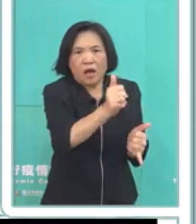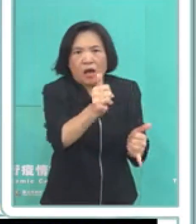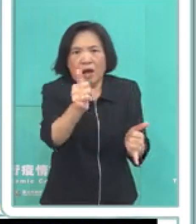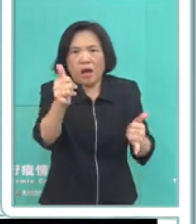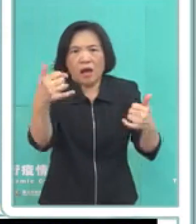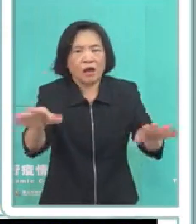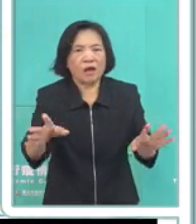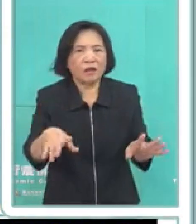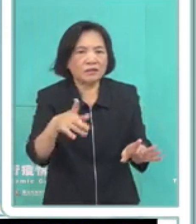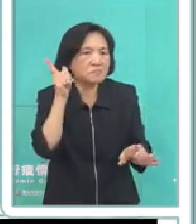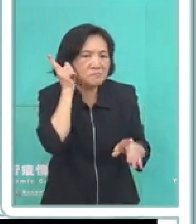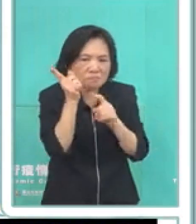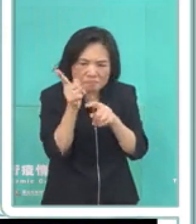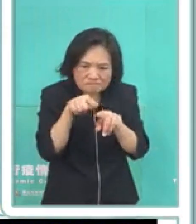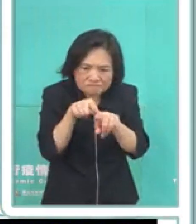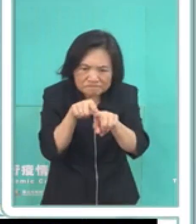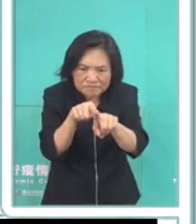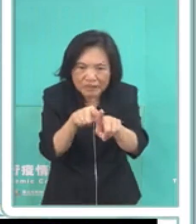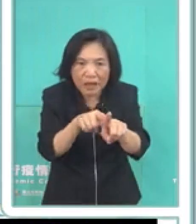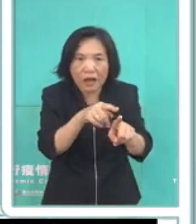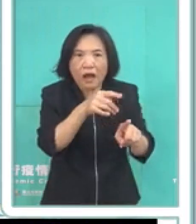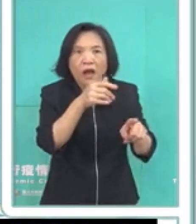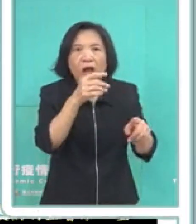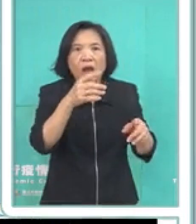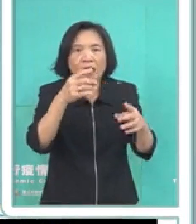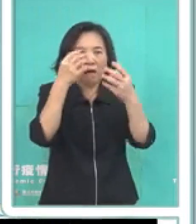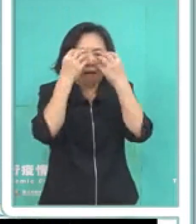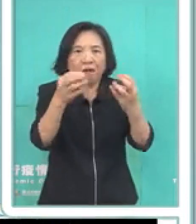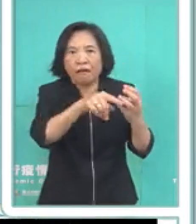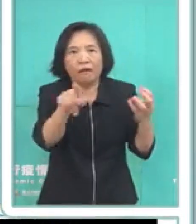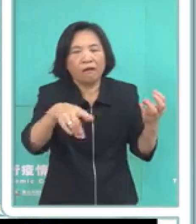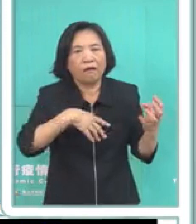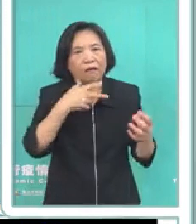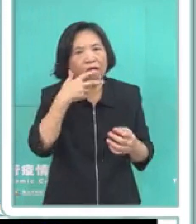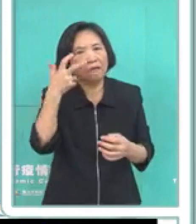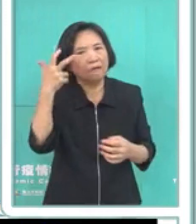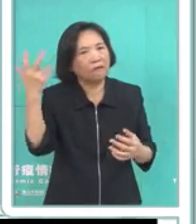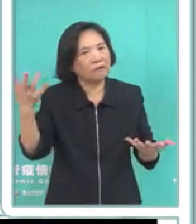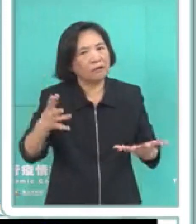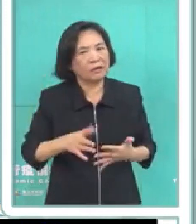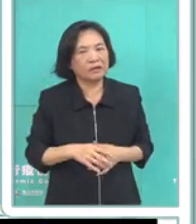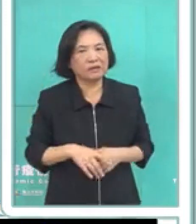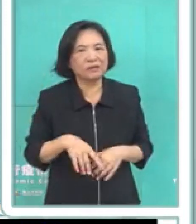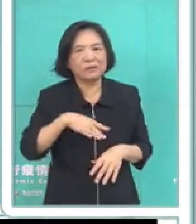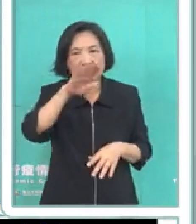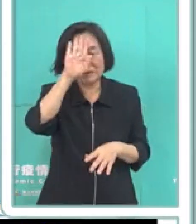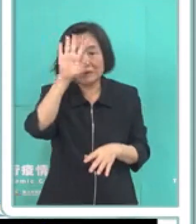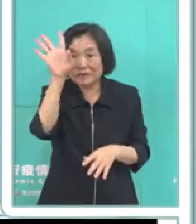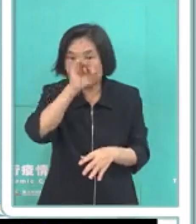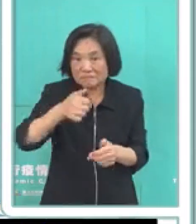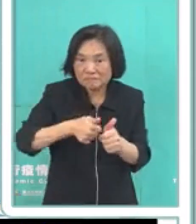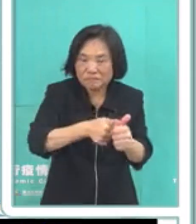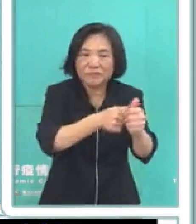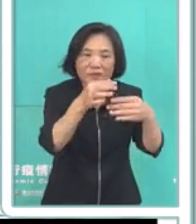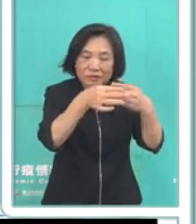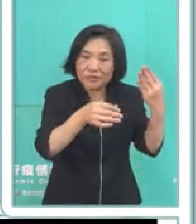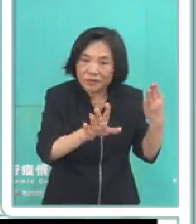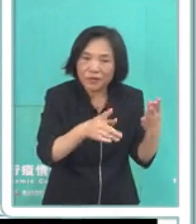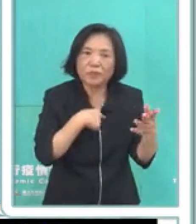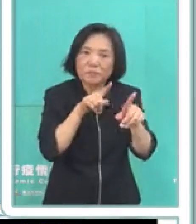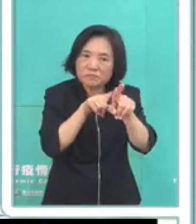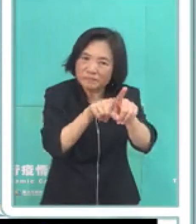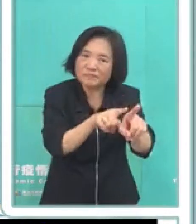所以結論是這樣啦還是按照科學啦有疫調的標準嘛該怎麼